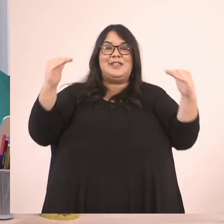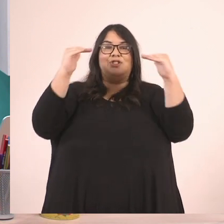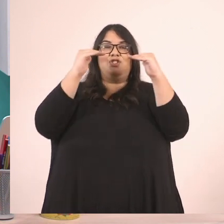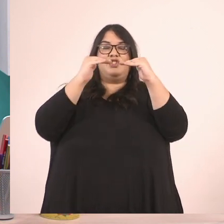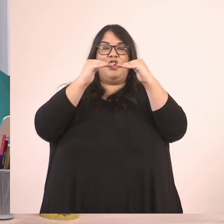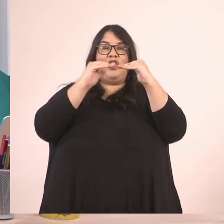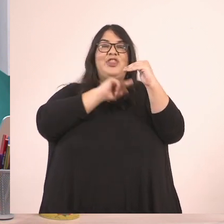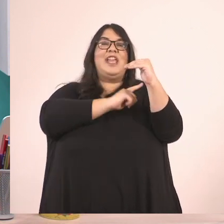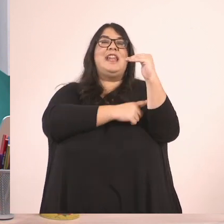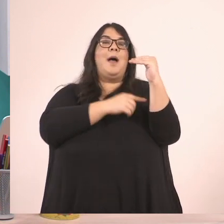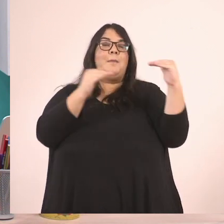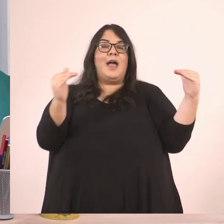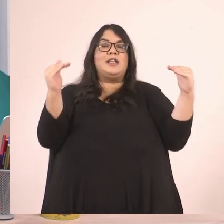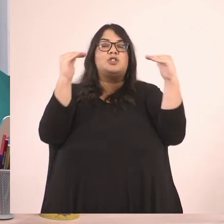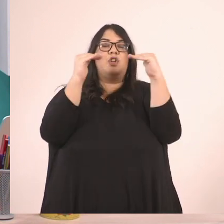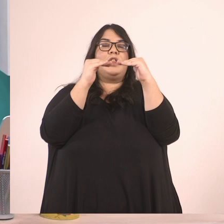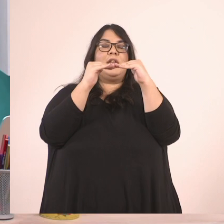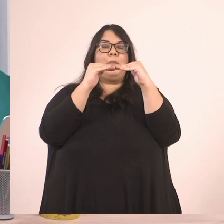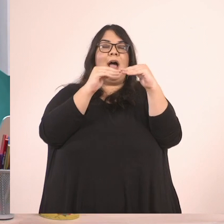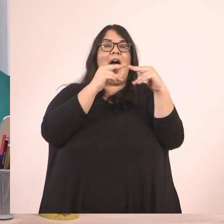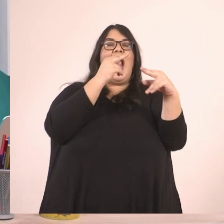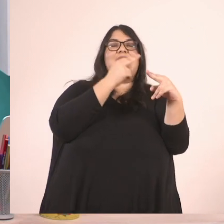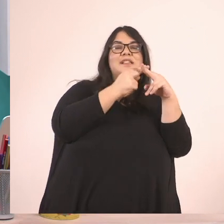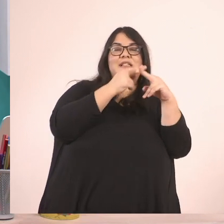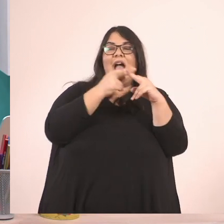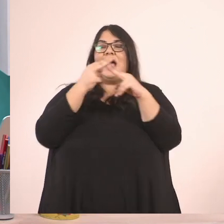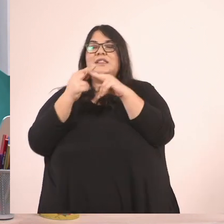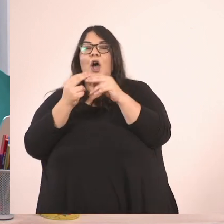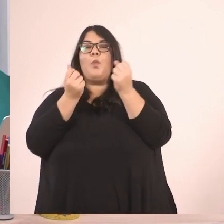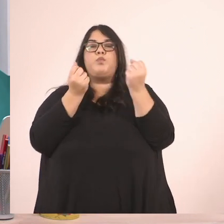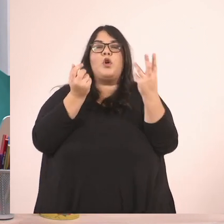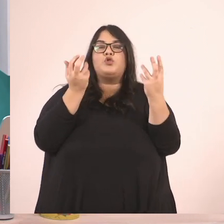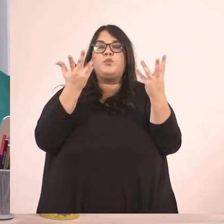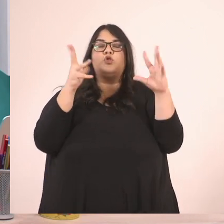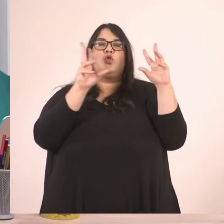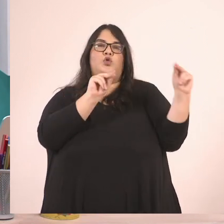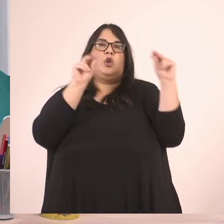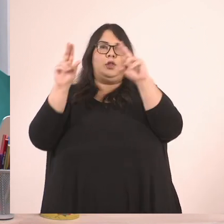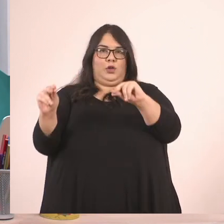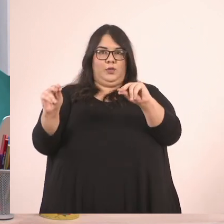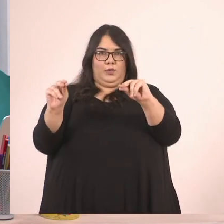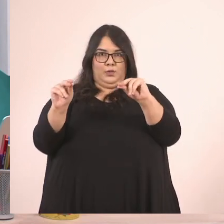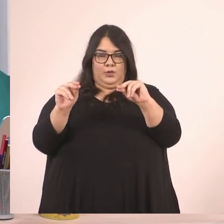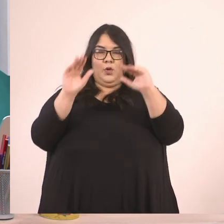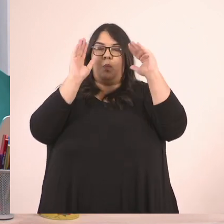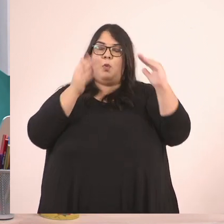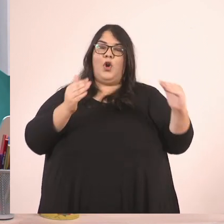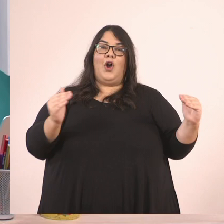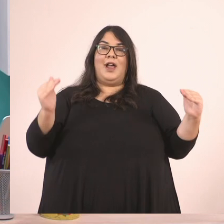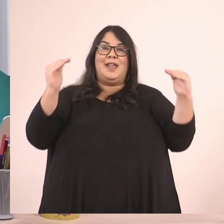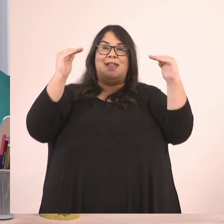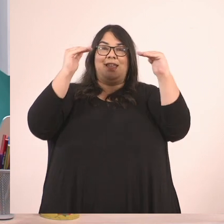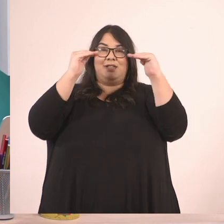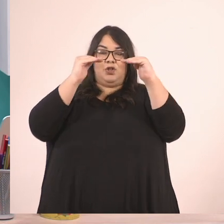ισοδύναμα Τα ισοδύναμα κλάσματα έχουν την ίδια αξία έχουν, εκφάζουν την ίδια ποσότητα Μπορώ να δημιουργήσω ισοδύναμα